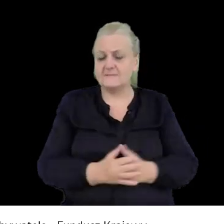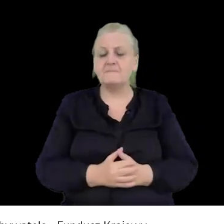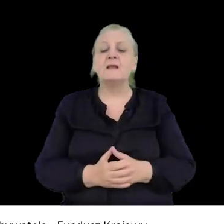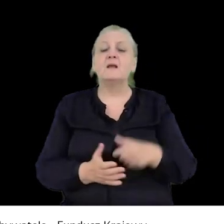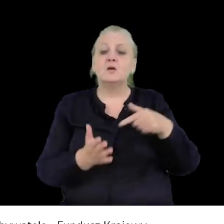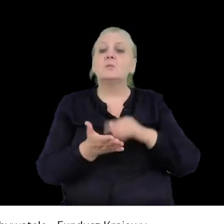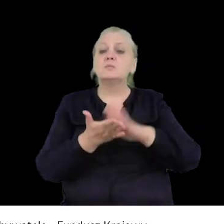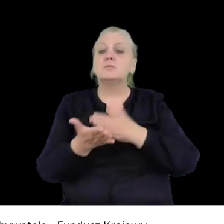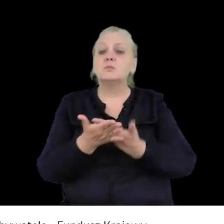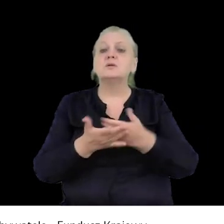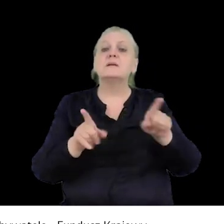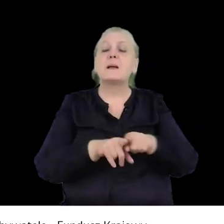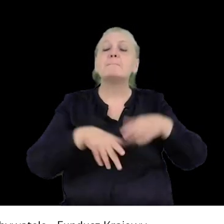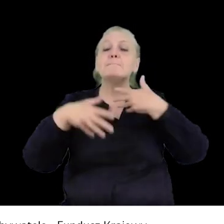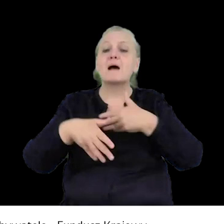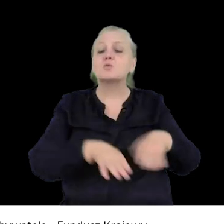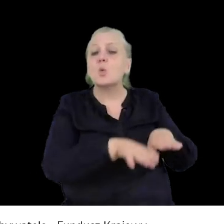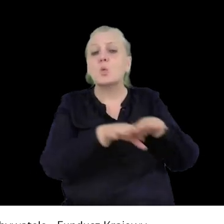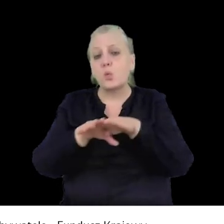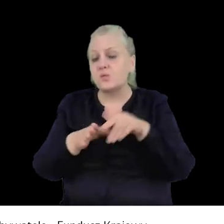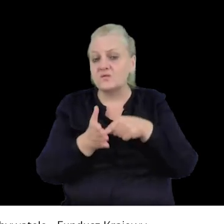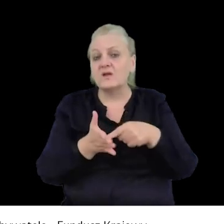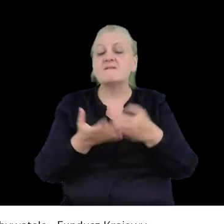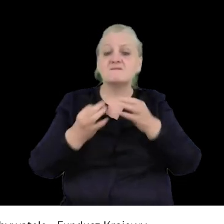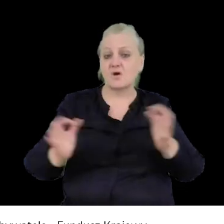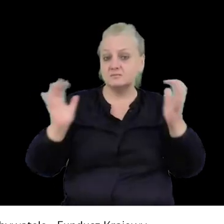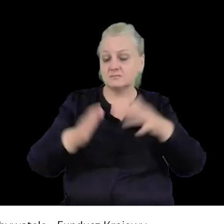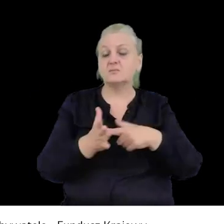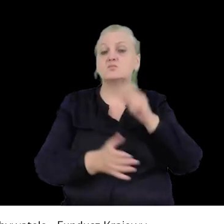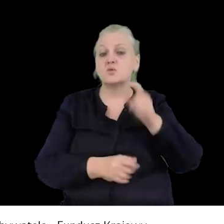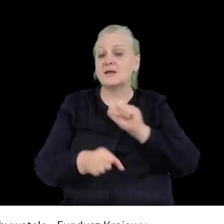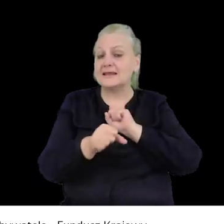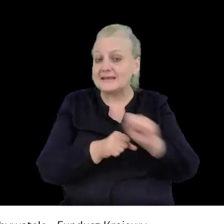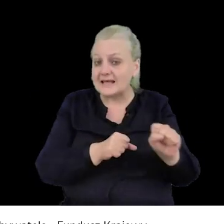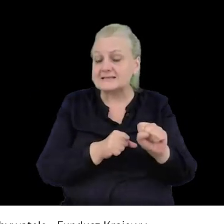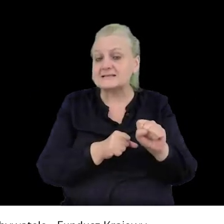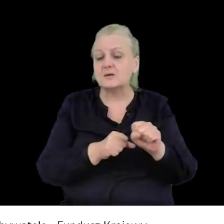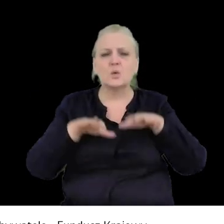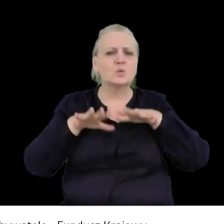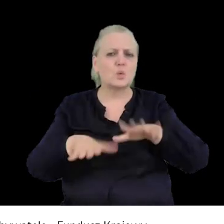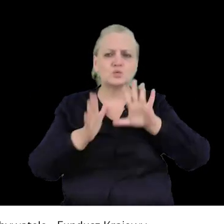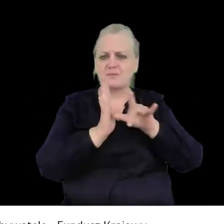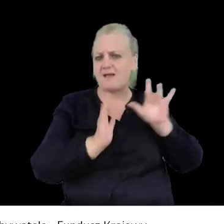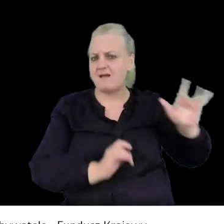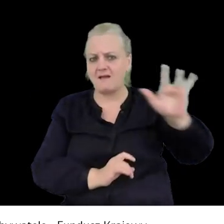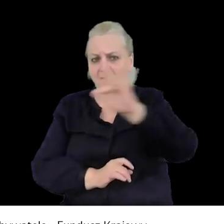przykładem z kolei są marsze równości, które dzięki wolności zgromadzeń odbywają się w wielu miastach